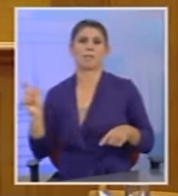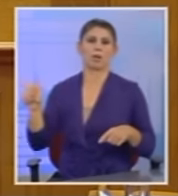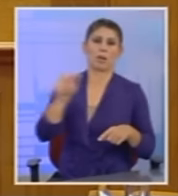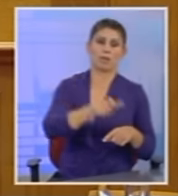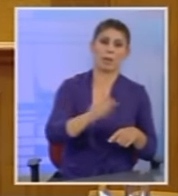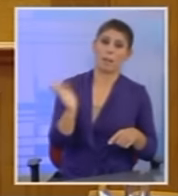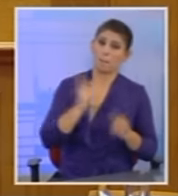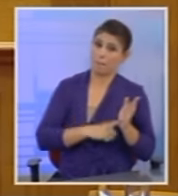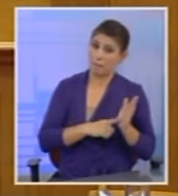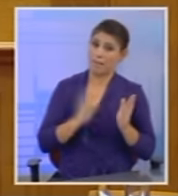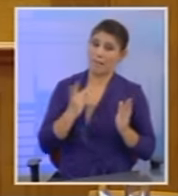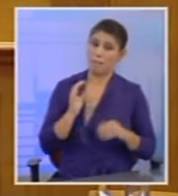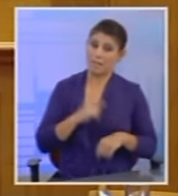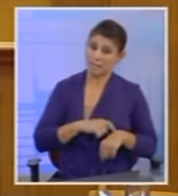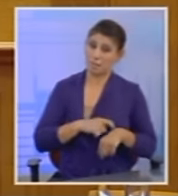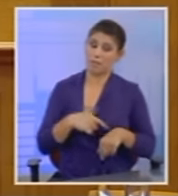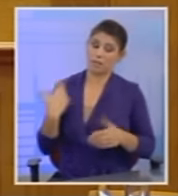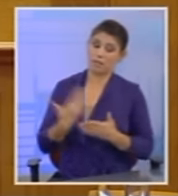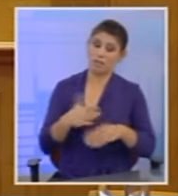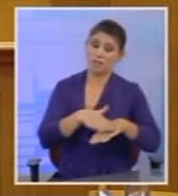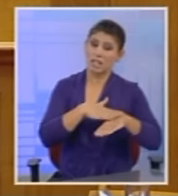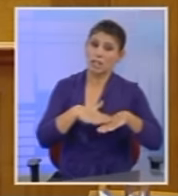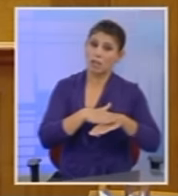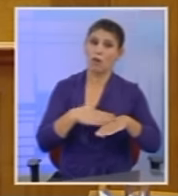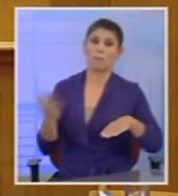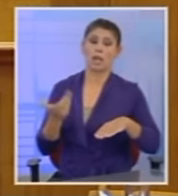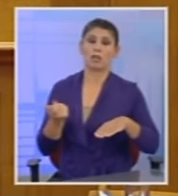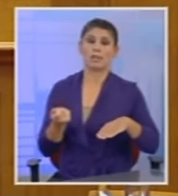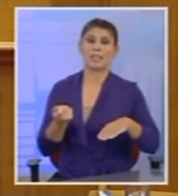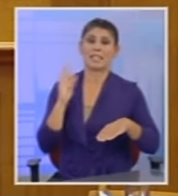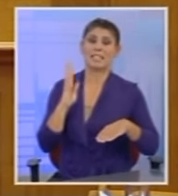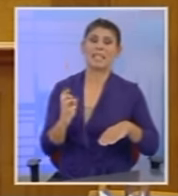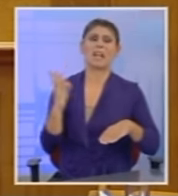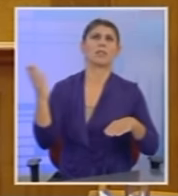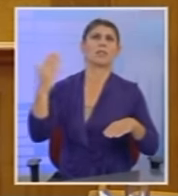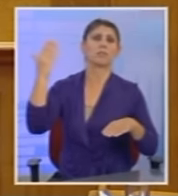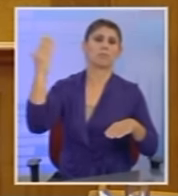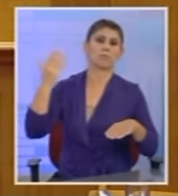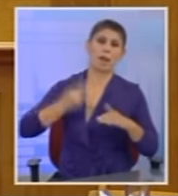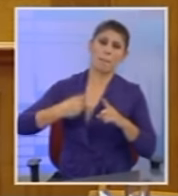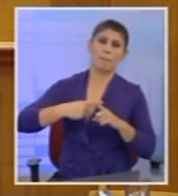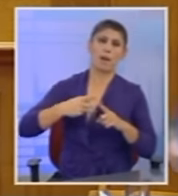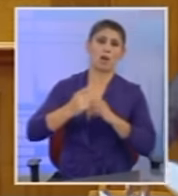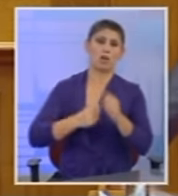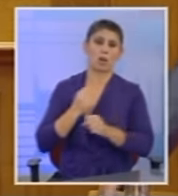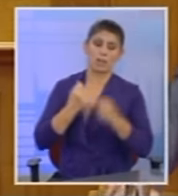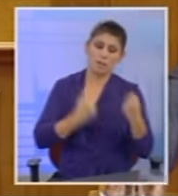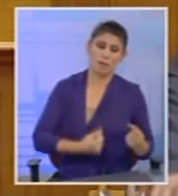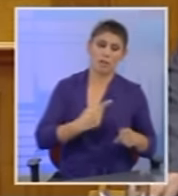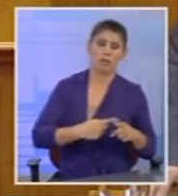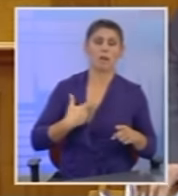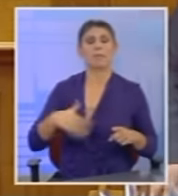ζητήσετε συγγνώμη για όσα έχετε κάνει 40 τόσα χρόνια εις βάρος του ελληνικού λαού. Σαφώς και θα